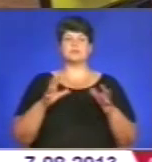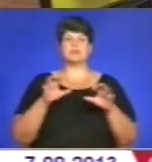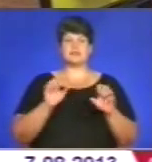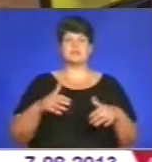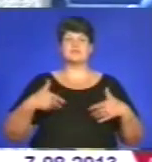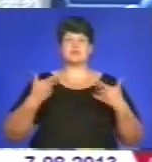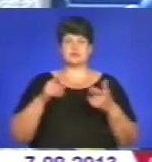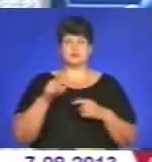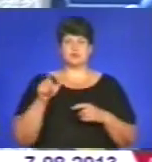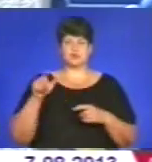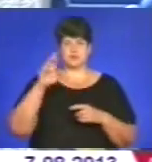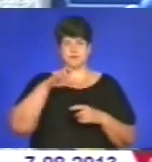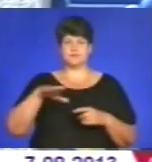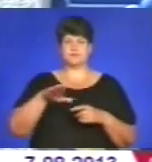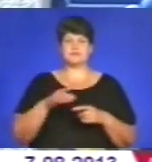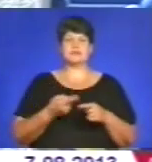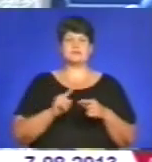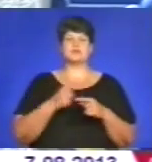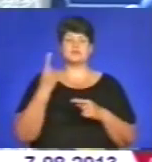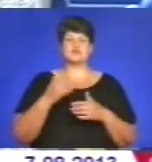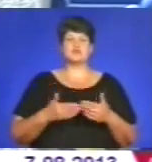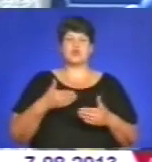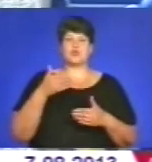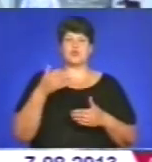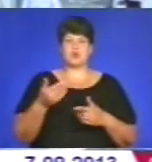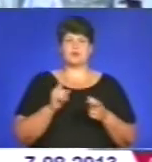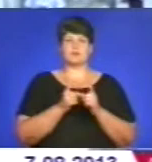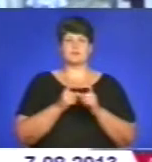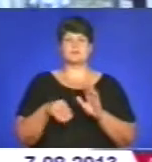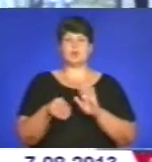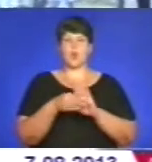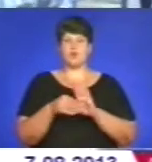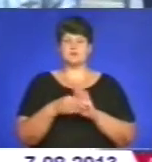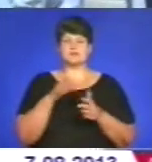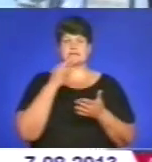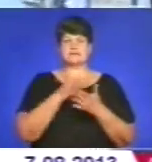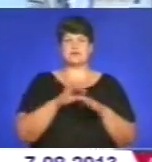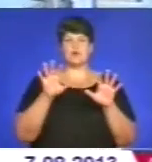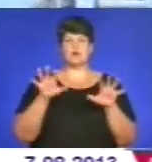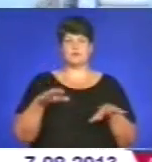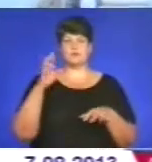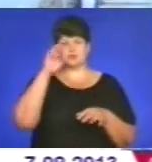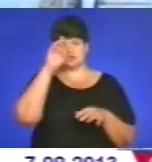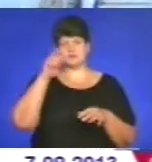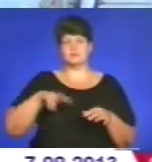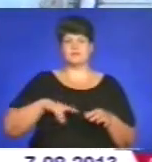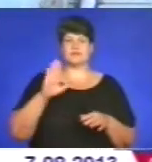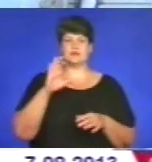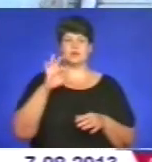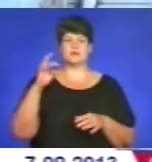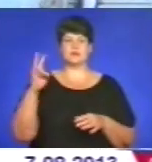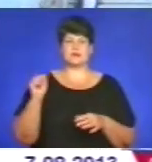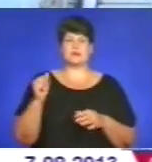жителі краю. Це також один із кроків боротьби з корупцією, зауважив голова облдержадміністрації Валентин Хоптян. Якщо